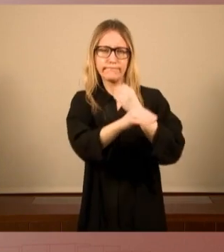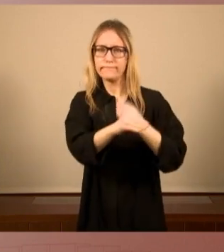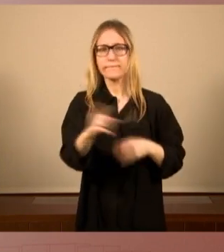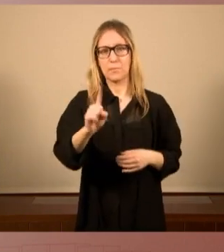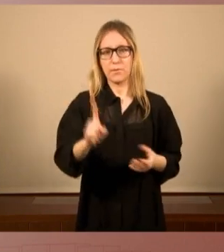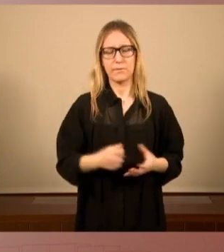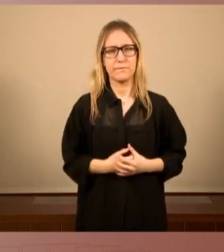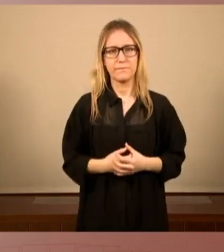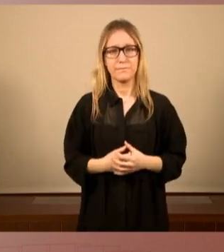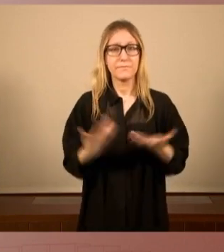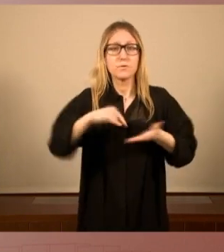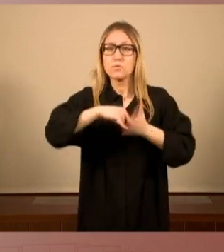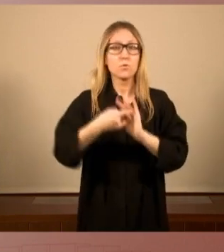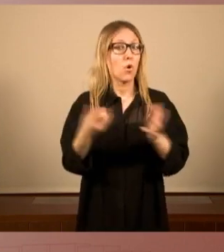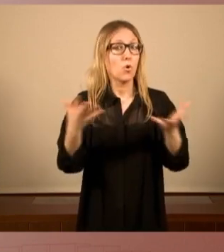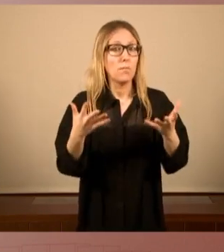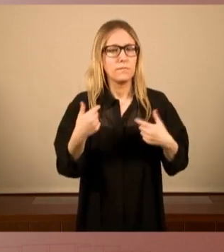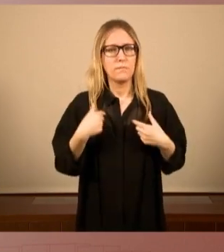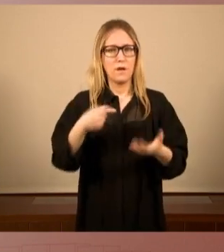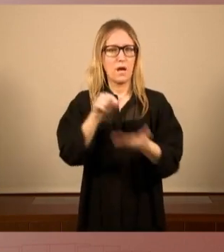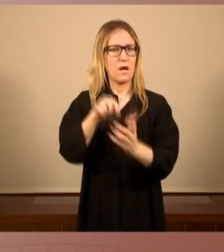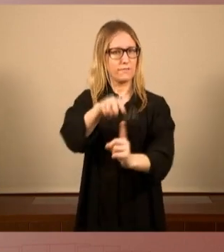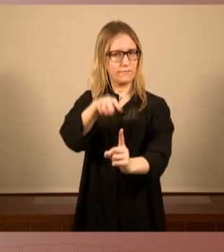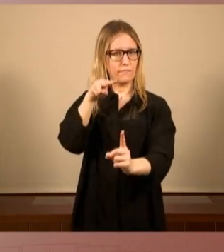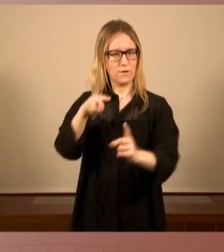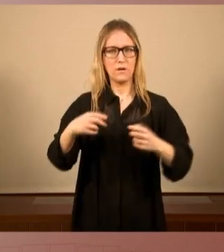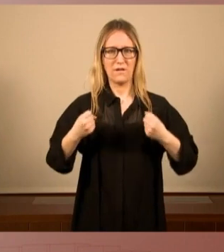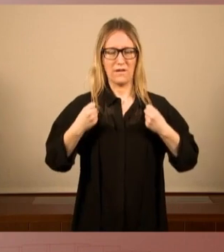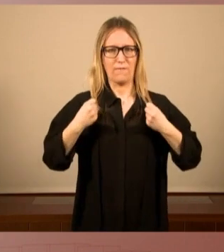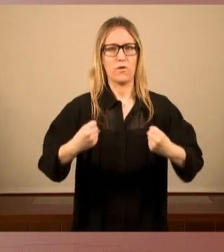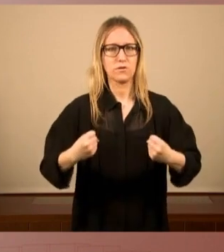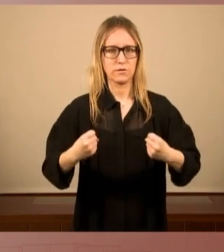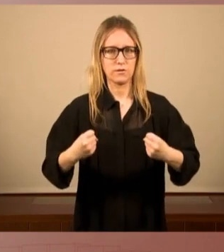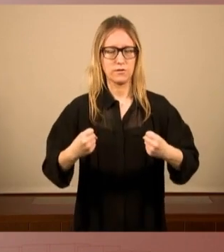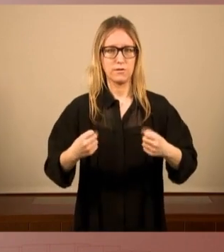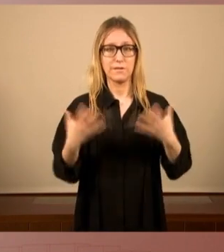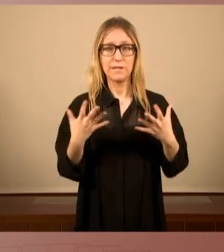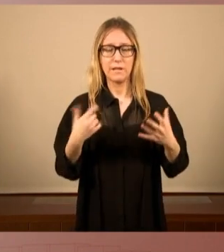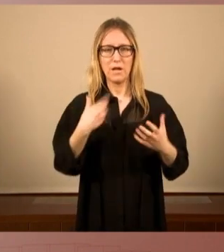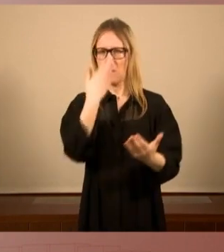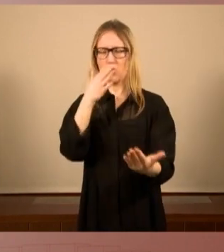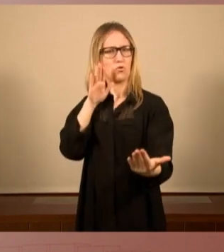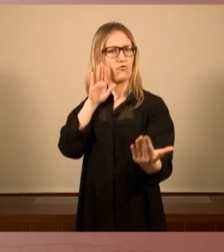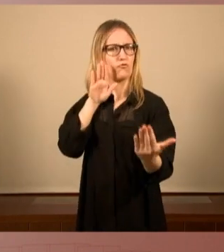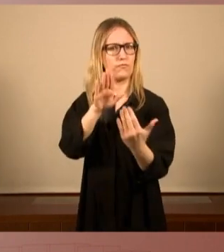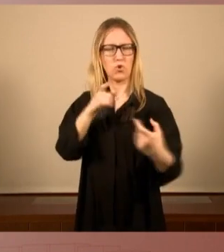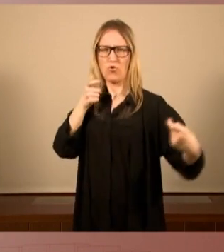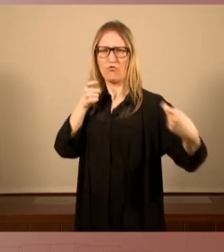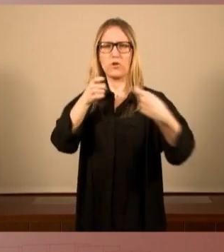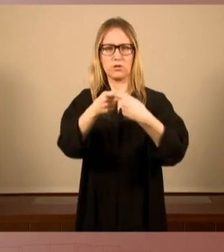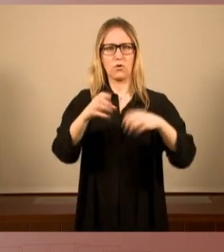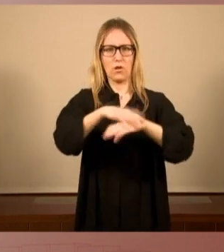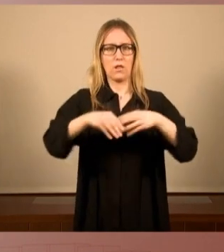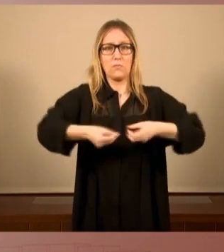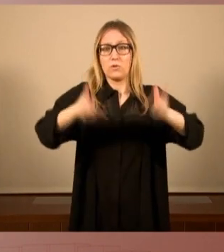ho farem amb un enfocament que definim com de conflicte i confrontació democràtica ja que